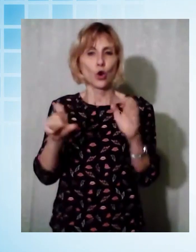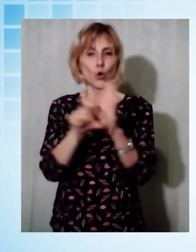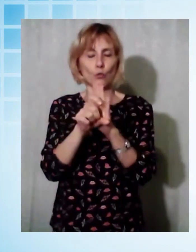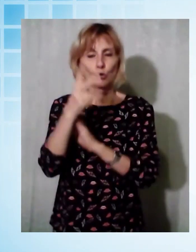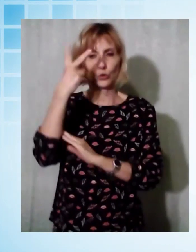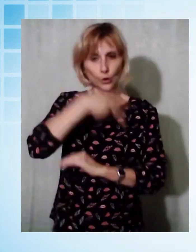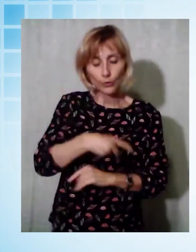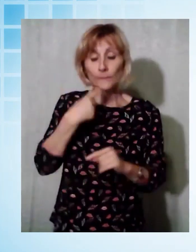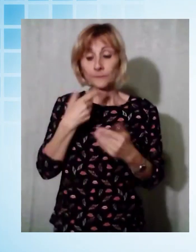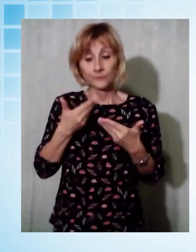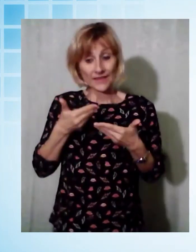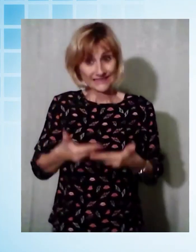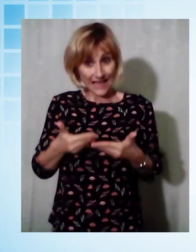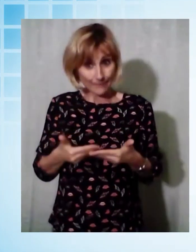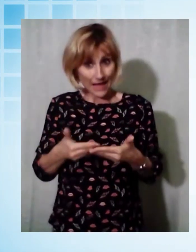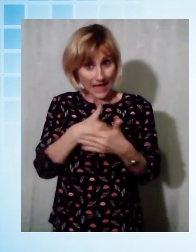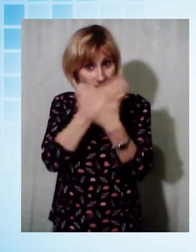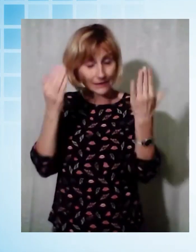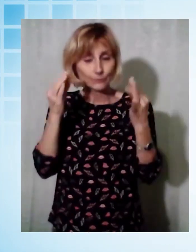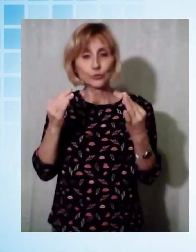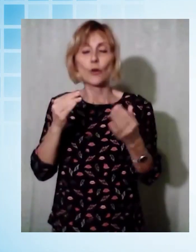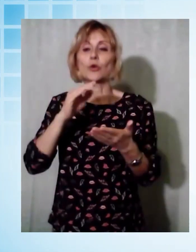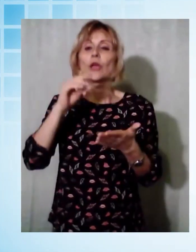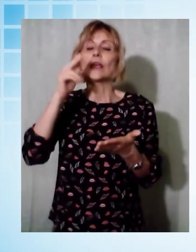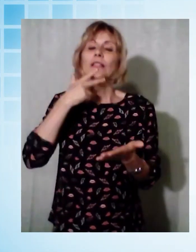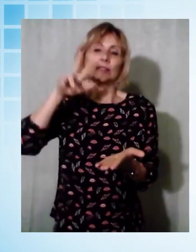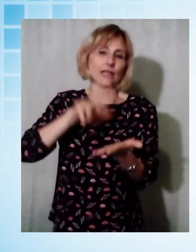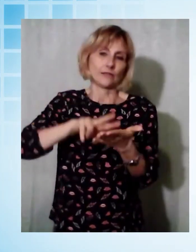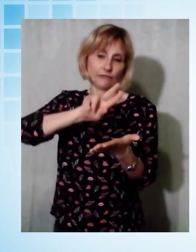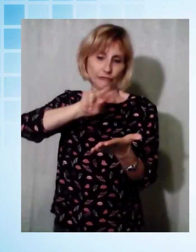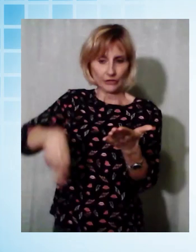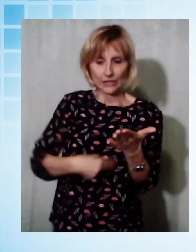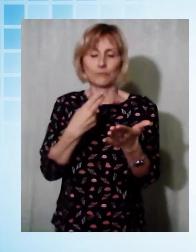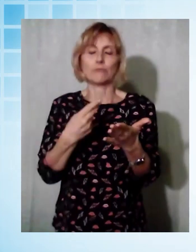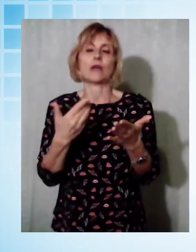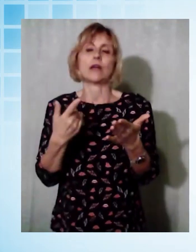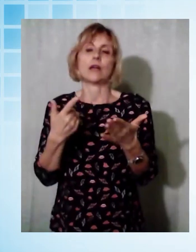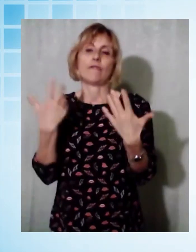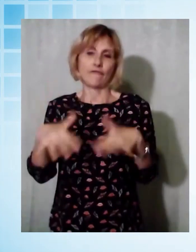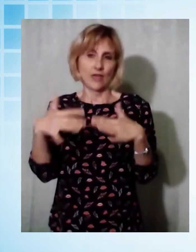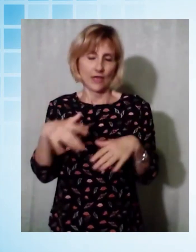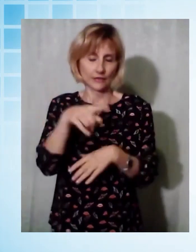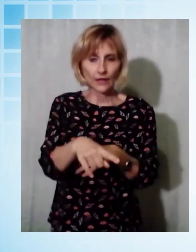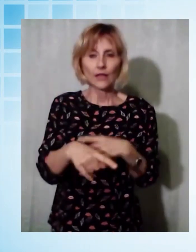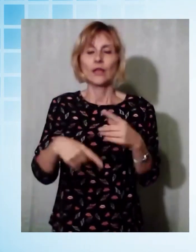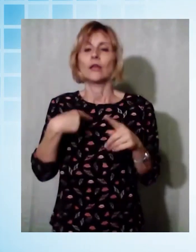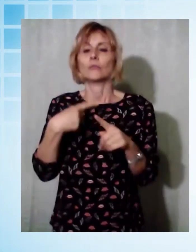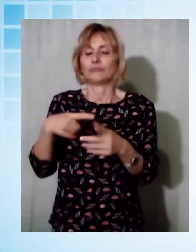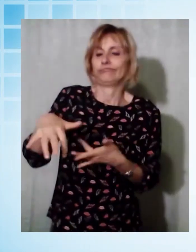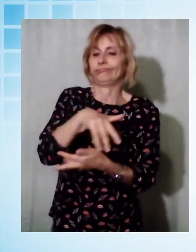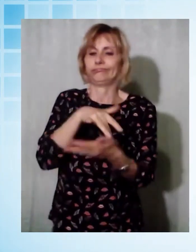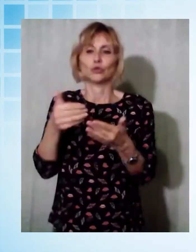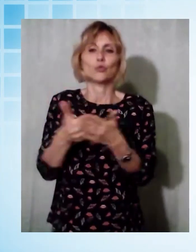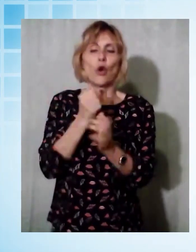mattina il decreto con il quale ha nominato la nuova componente della Giunta Comunale e ha provveduto al contempo ad un rimpasto di deleghe.